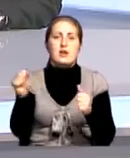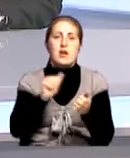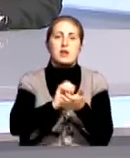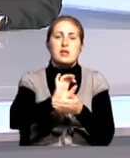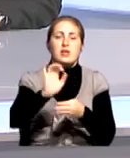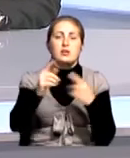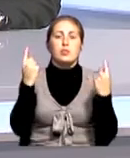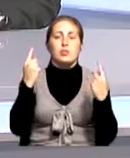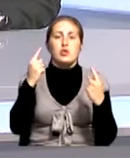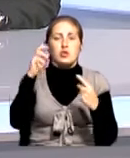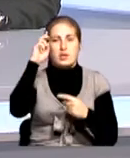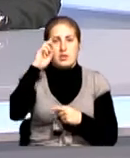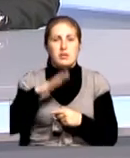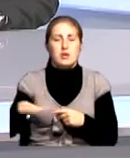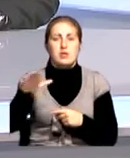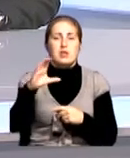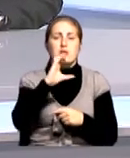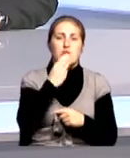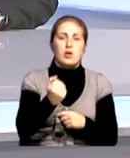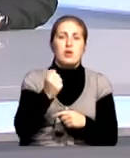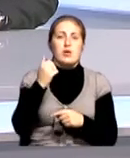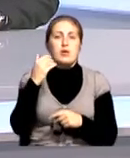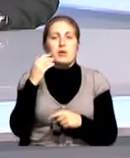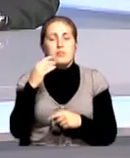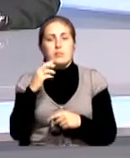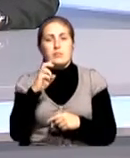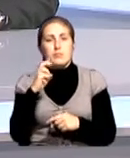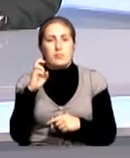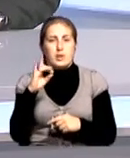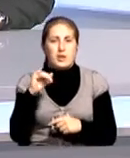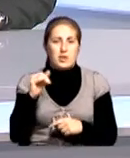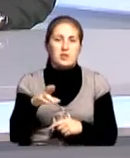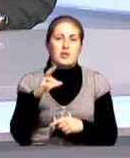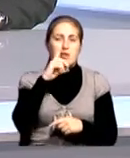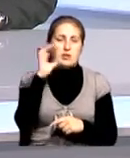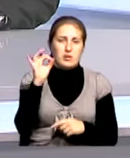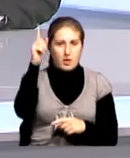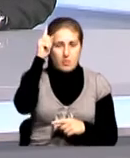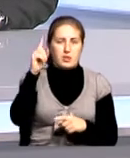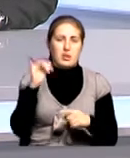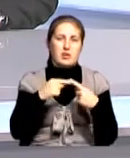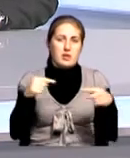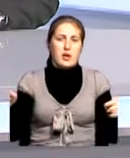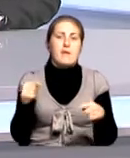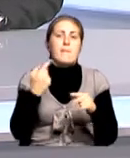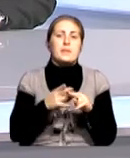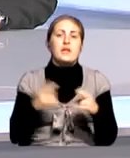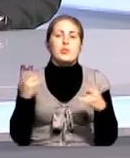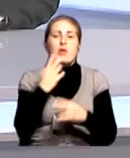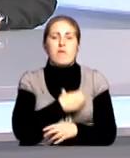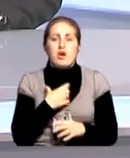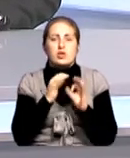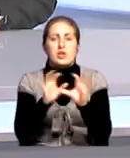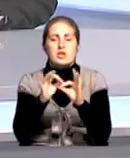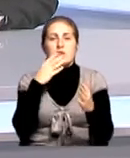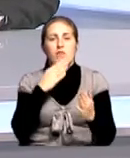странах, в Соединенных Штатах, в Великобритании, в Германии и так далее. Где, собственно говоря, России и важно доносить свою